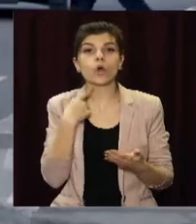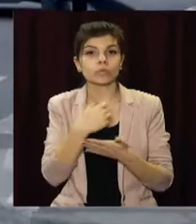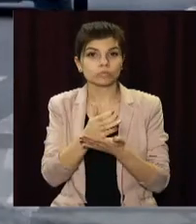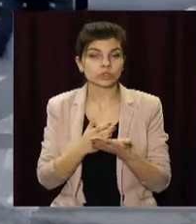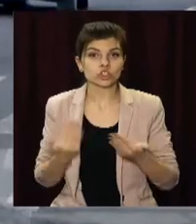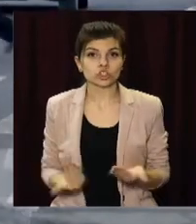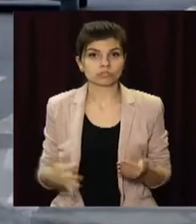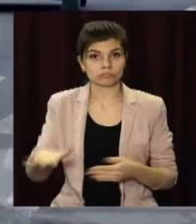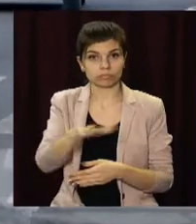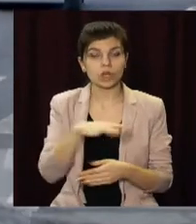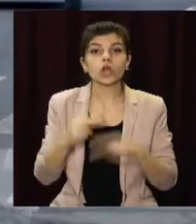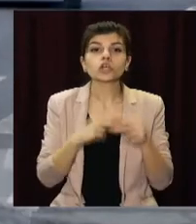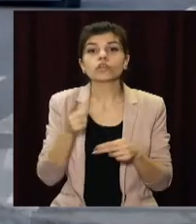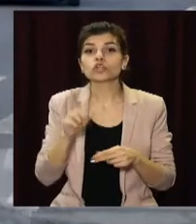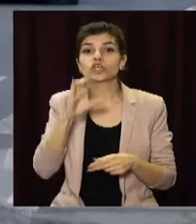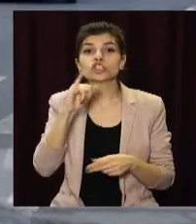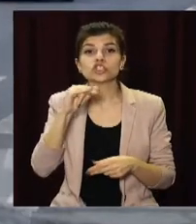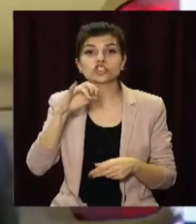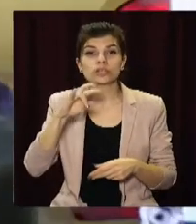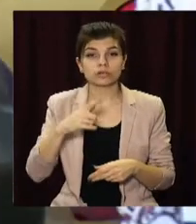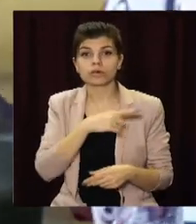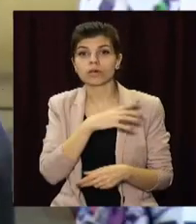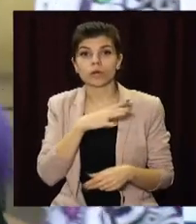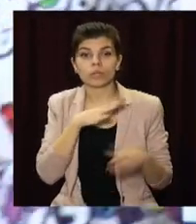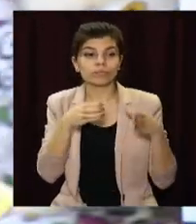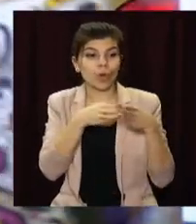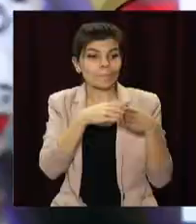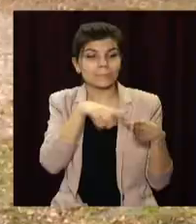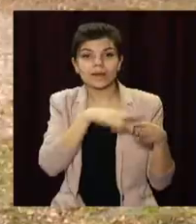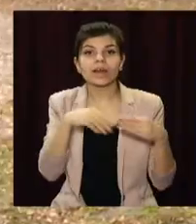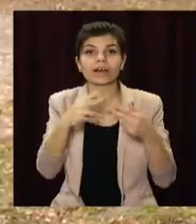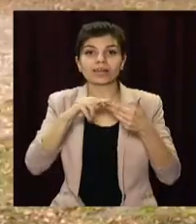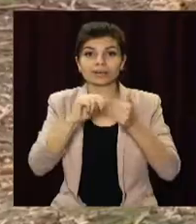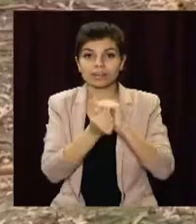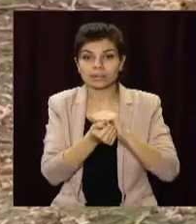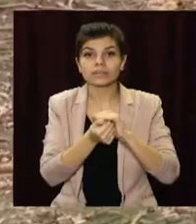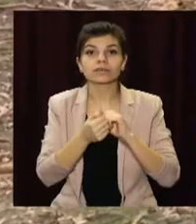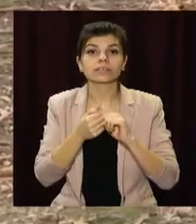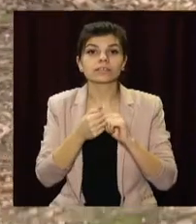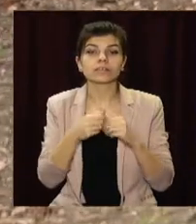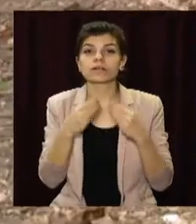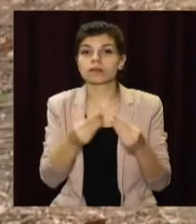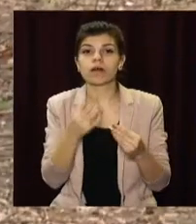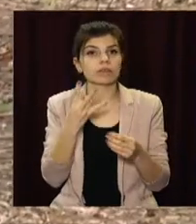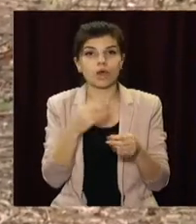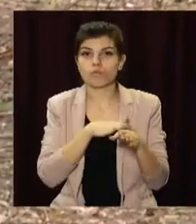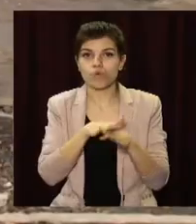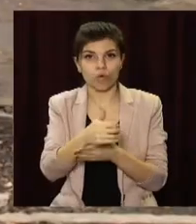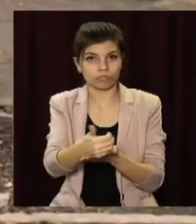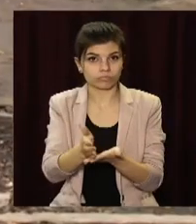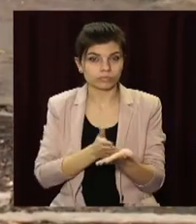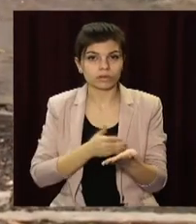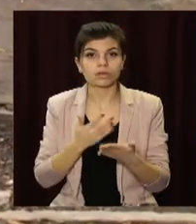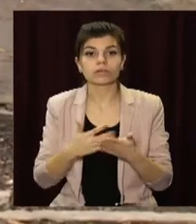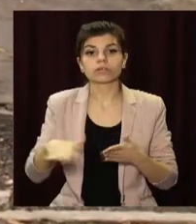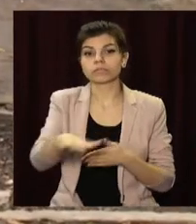обслуговуюча компанія надавала кам'янчанам комунальні послуги не в повному обсязі. При будинковій території не прибирали, не працювали частини